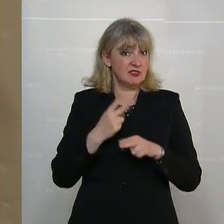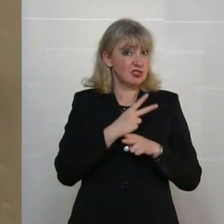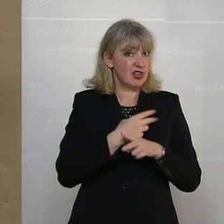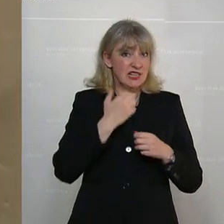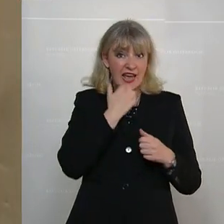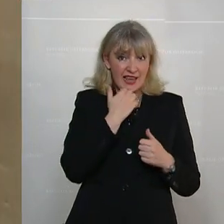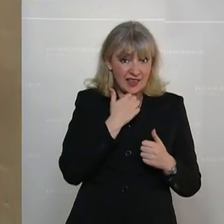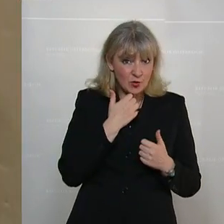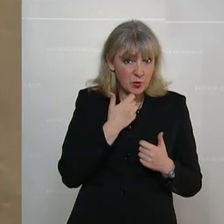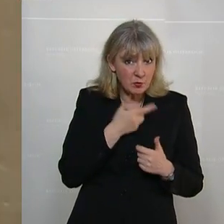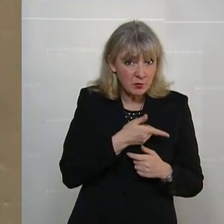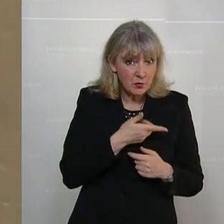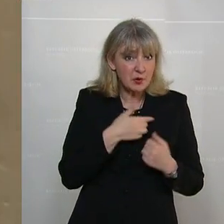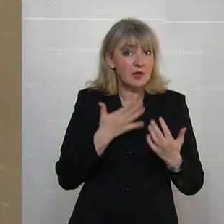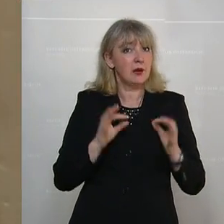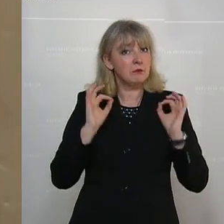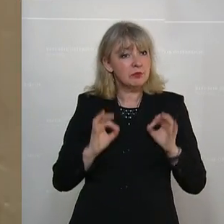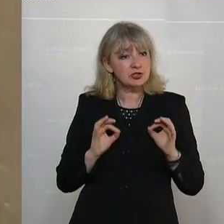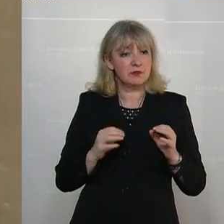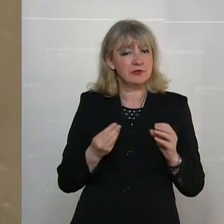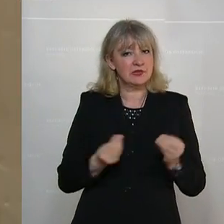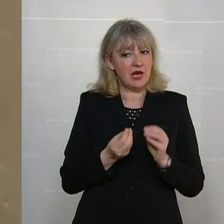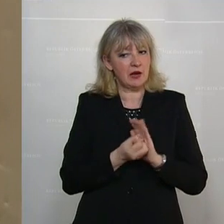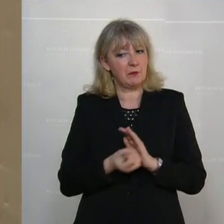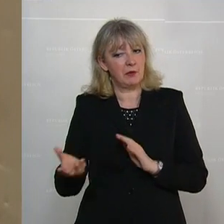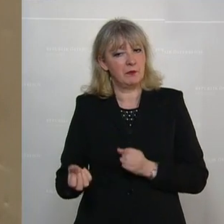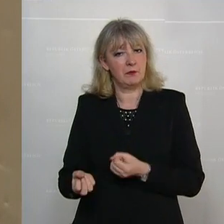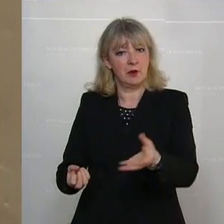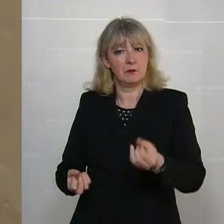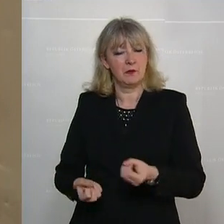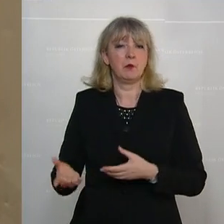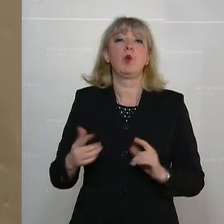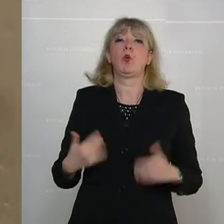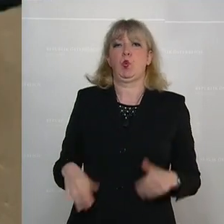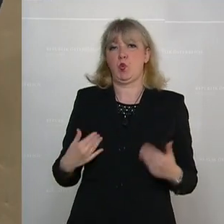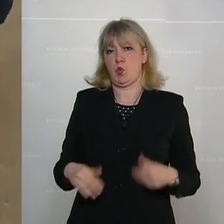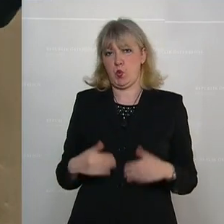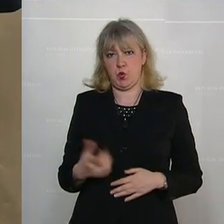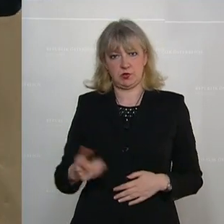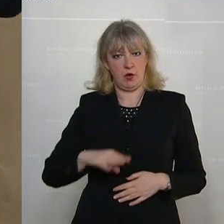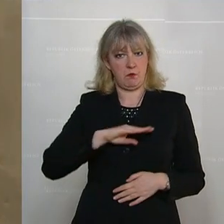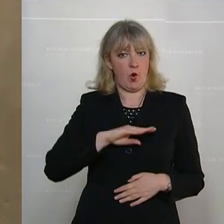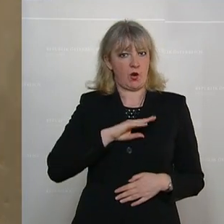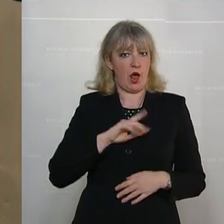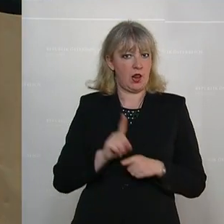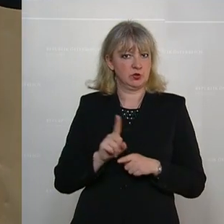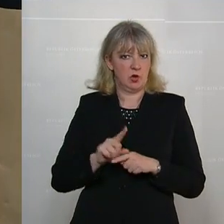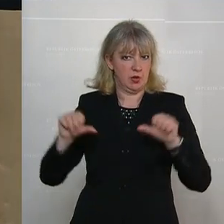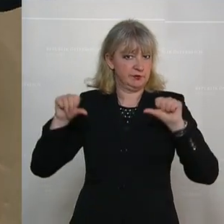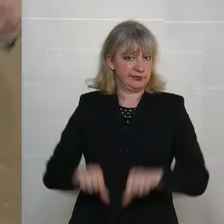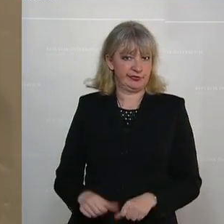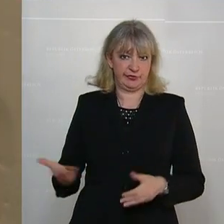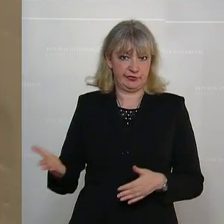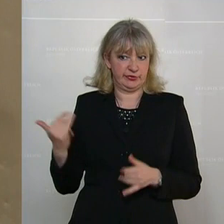um Staatseigentum geht, dass man sich gewisse Dinge zuschanzt. Das ist eine andere Dimension. Und dieser moralische Konkursantrag, den Sie